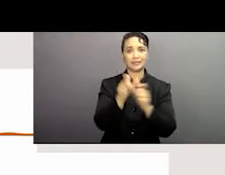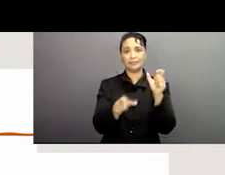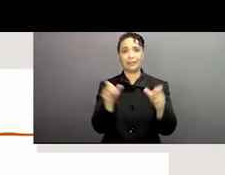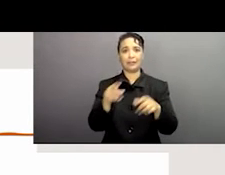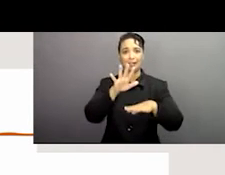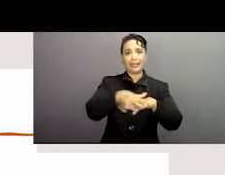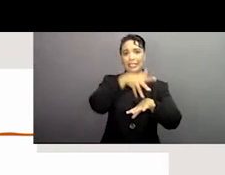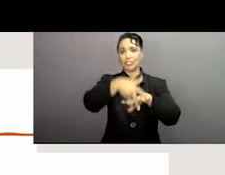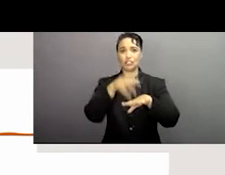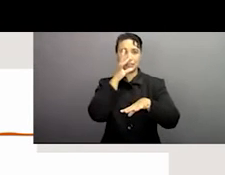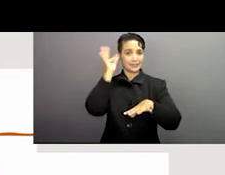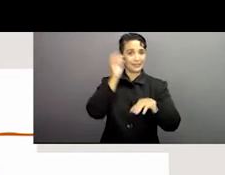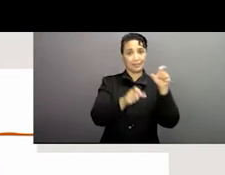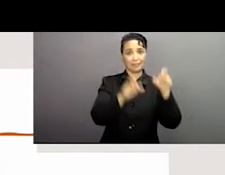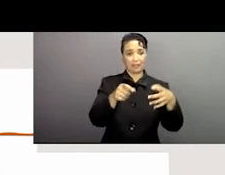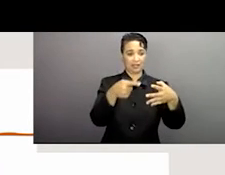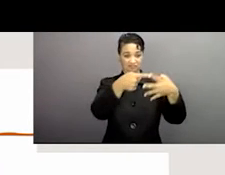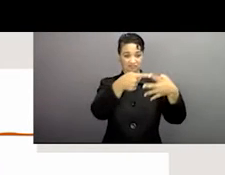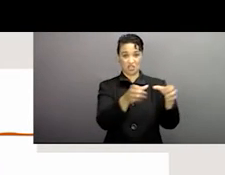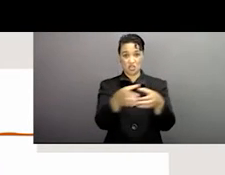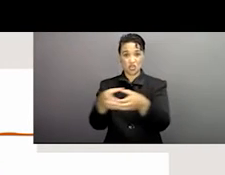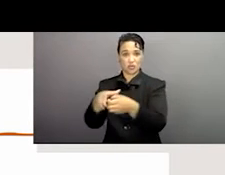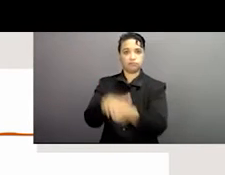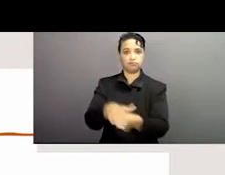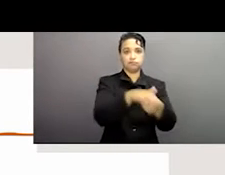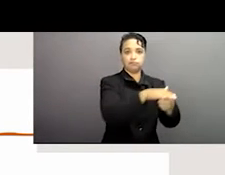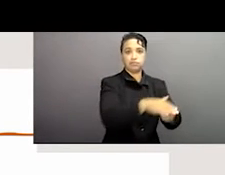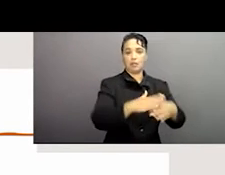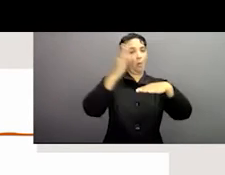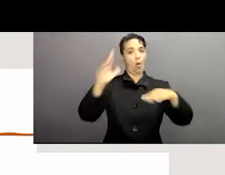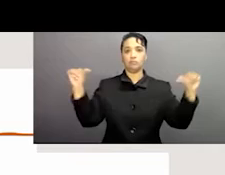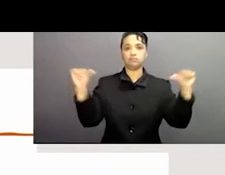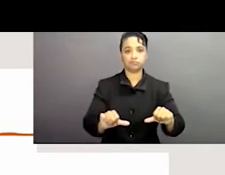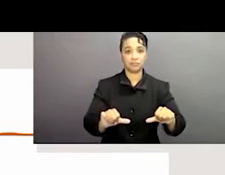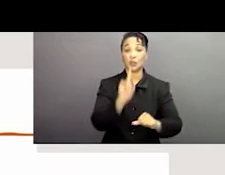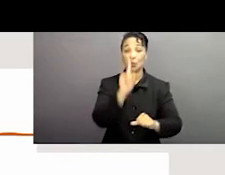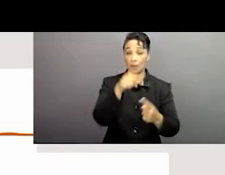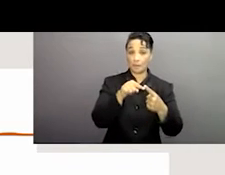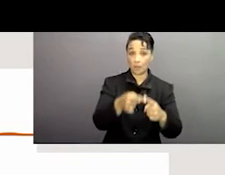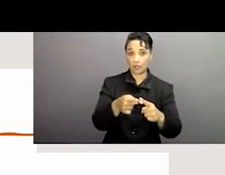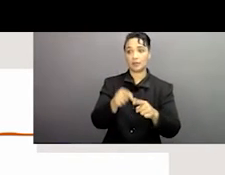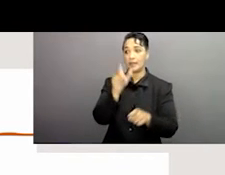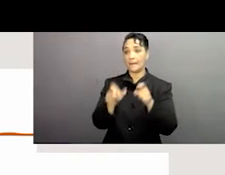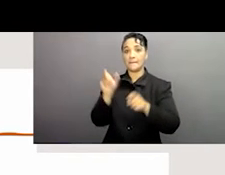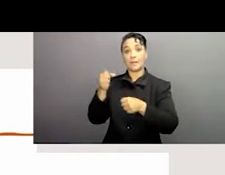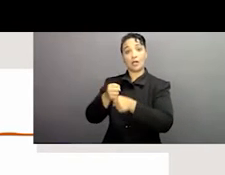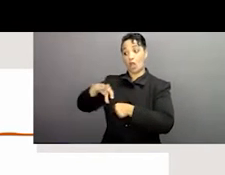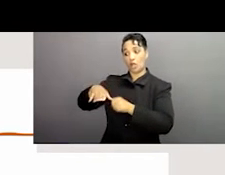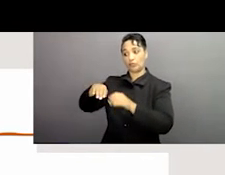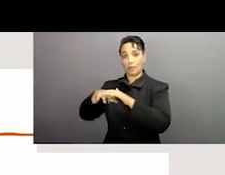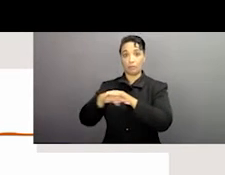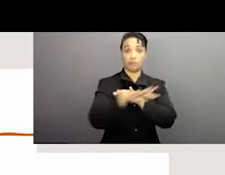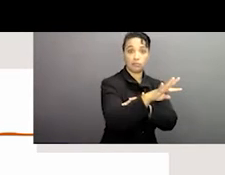aussi des indigènes. Et un point aussi en ce qui concerne les travailleurs migrants, ça semble être aussi qu'il y a